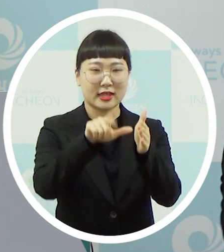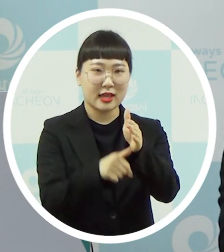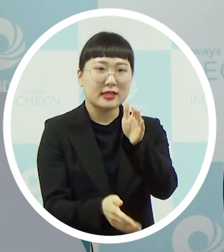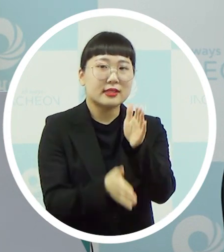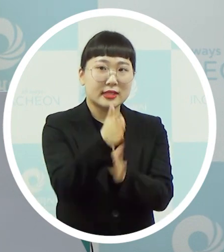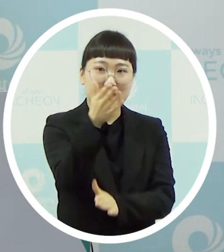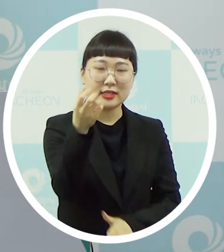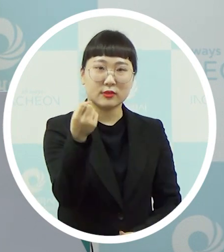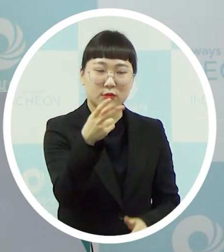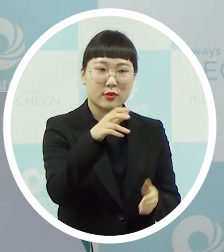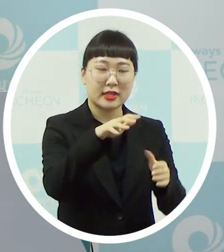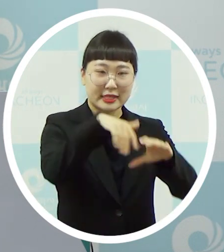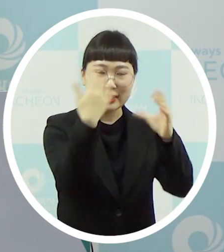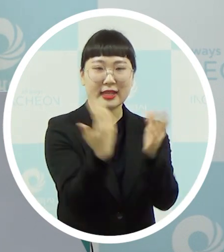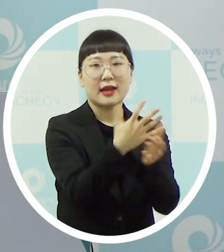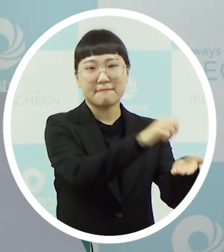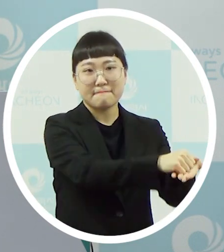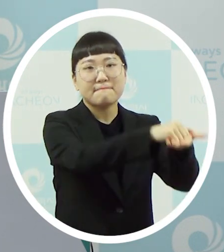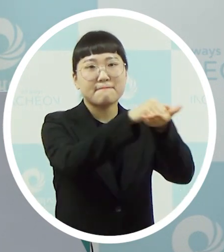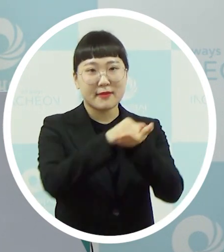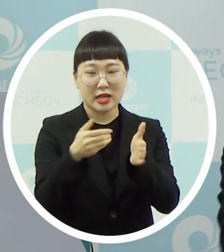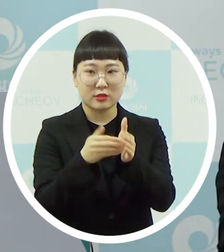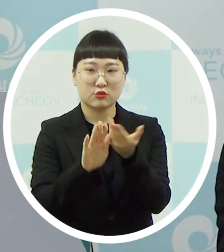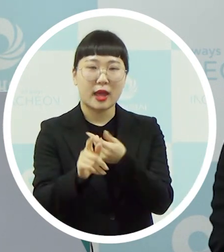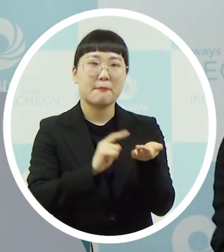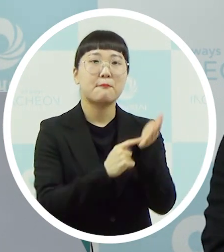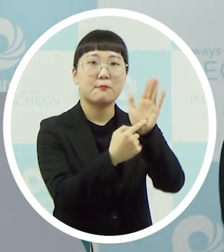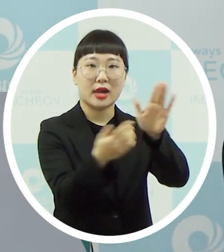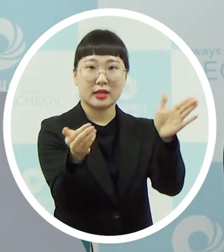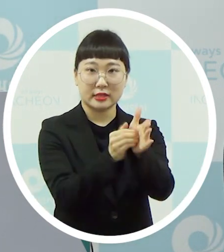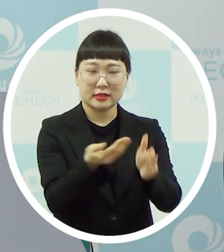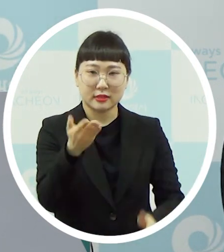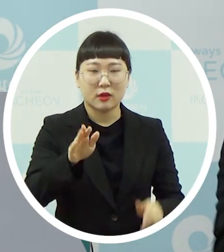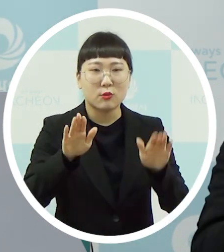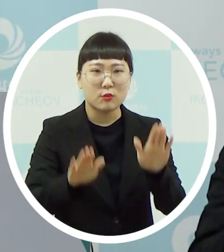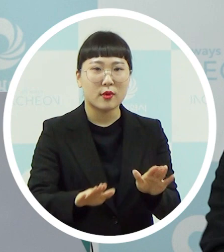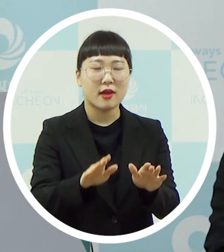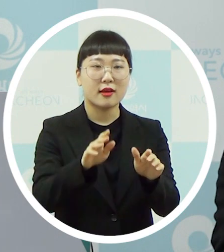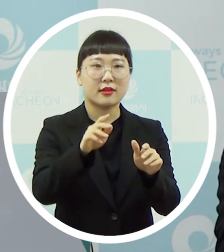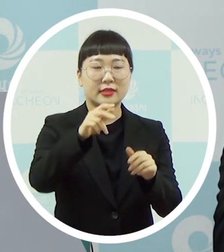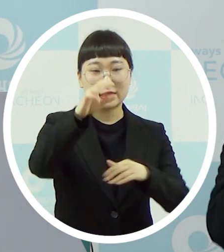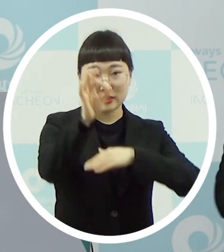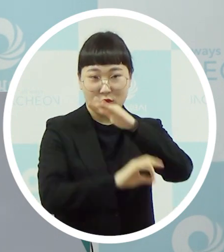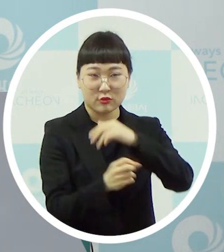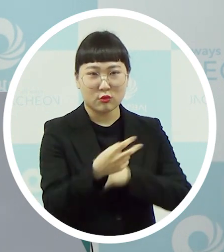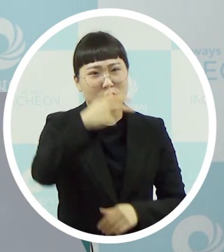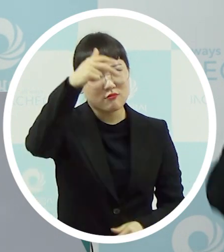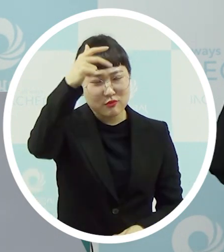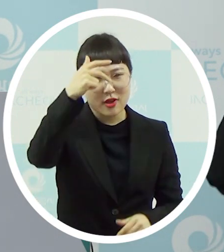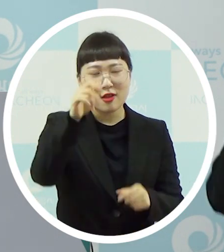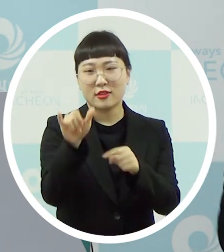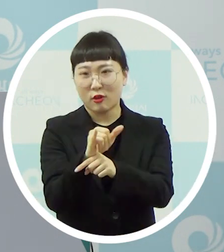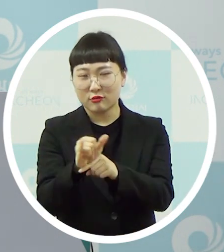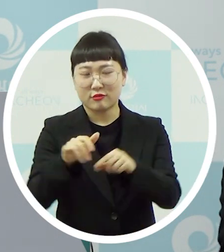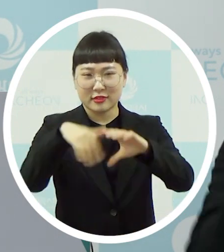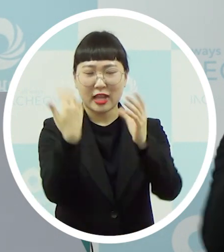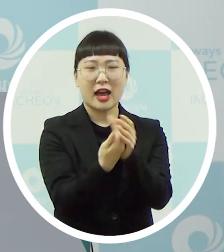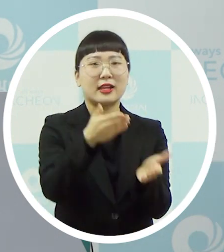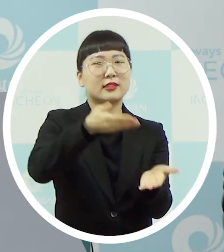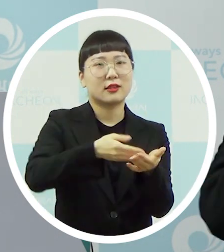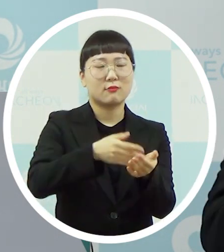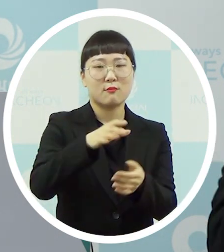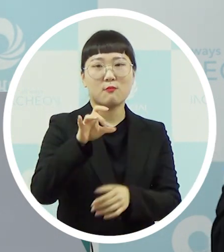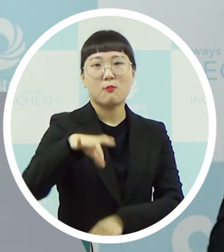처음에 발표를 하셨는데 오늘 같은 경우에는 처리도 그렇고 부평구도 먼저 자리가 나오고 연수구에서도 돌아와서